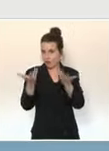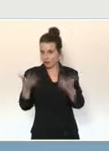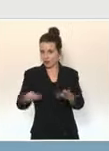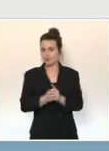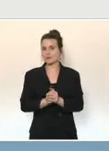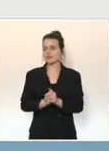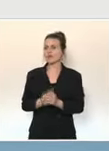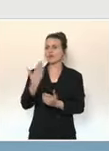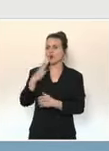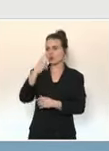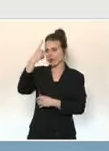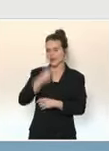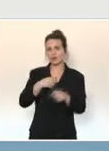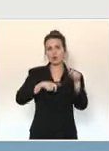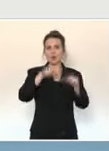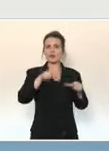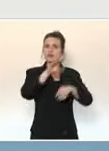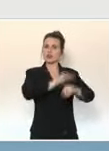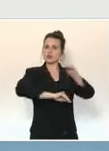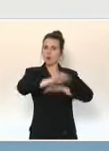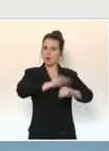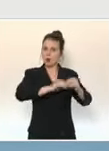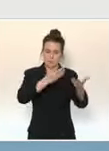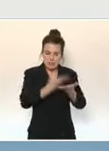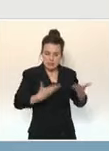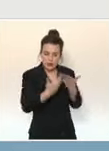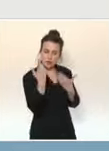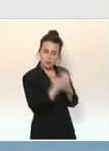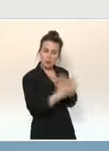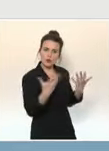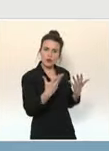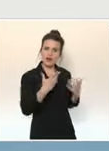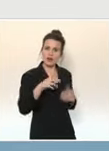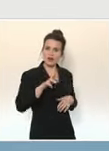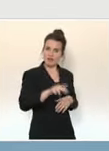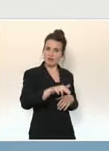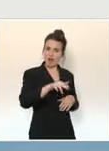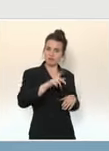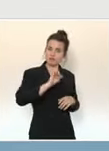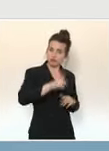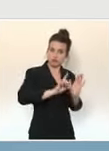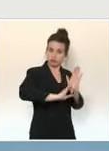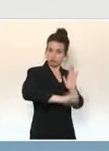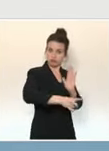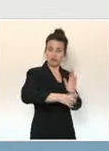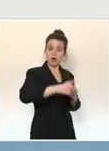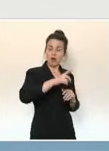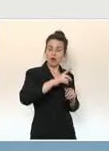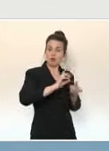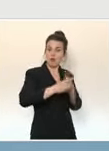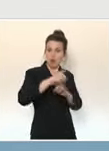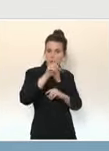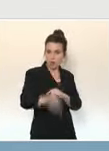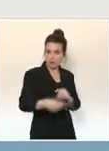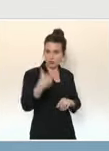Allez-vous la rendre obligatoire ? La situation, là aussi, a bien évolué du côté des soignants. Plus de 70 %, près